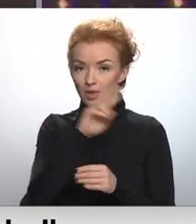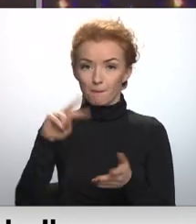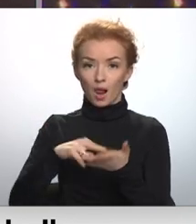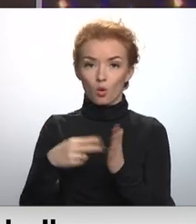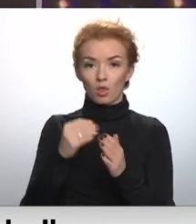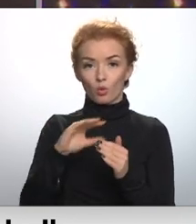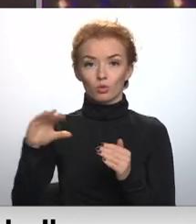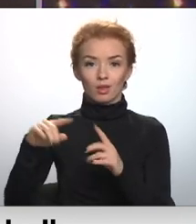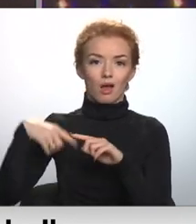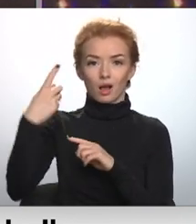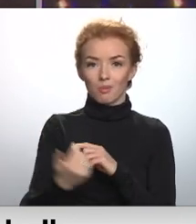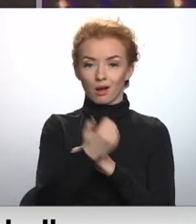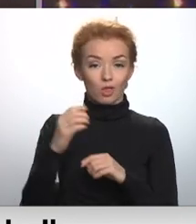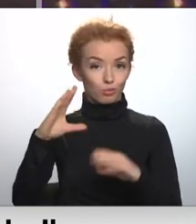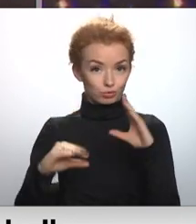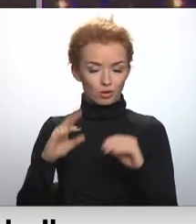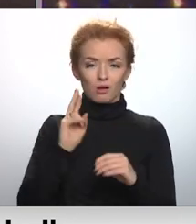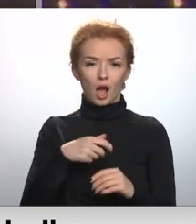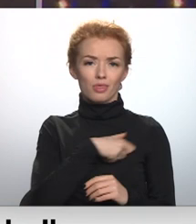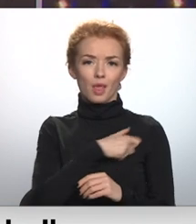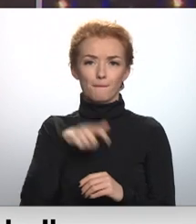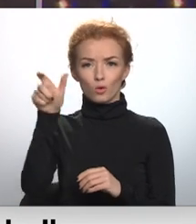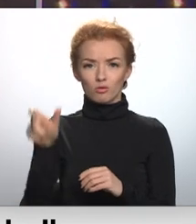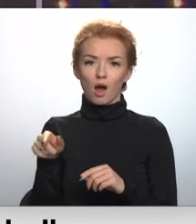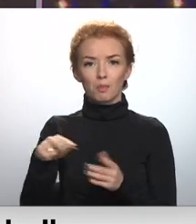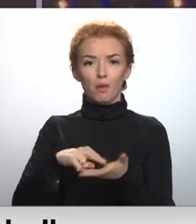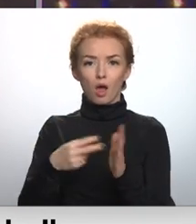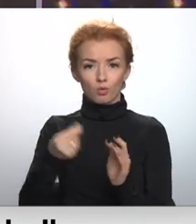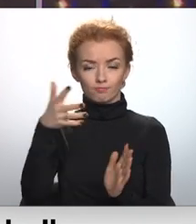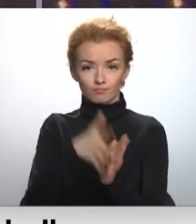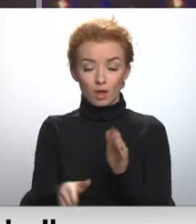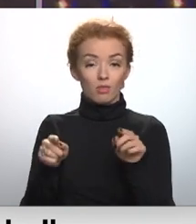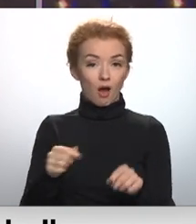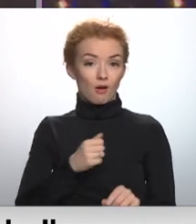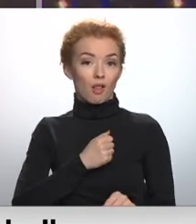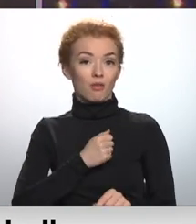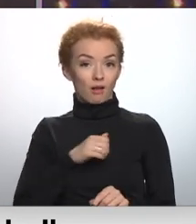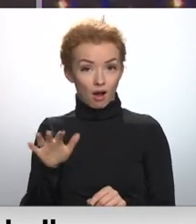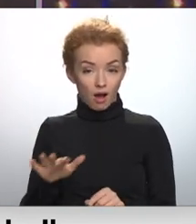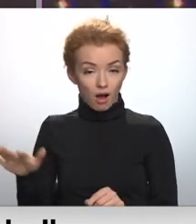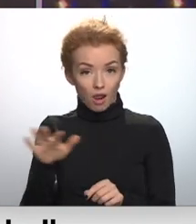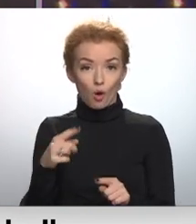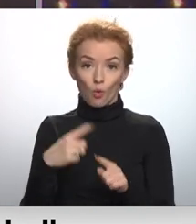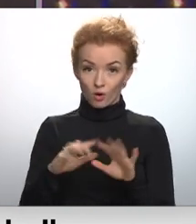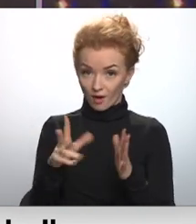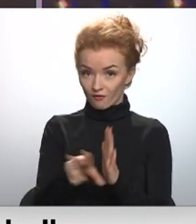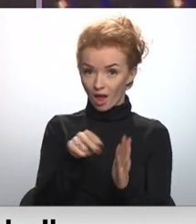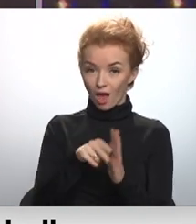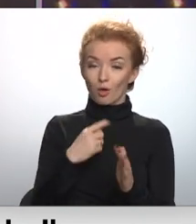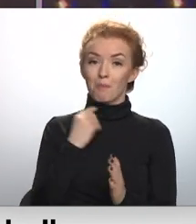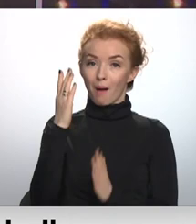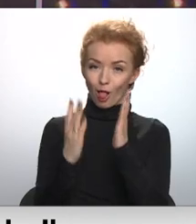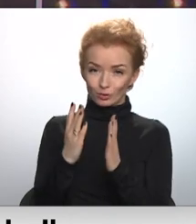nākamā gada budžetā. Kā deputāta kvotas plāno tērēt un vērtē Latgalē un vai to var saukt pār vēlētāju balsu